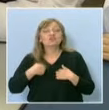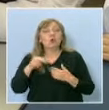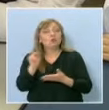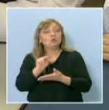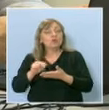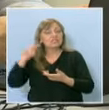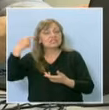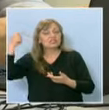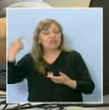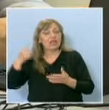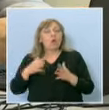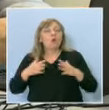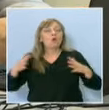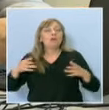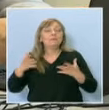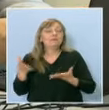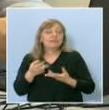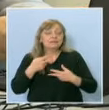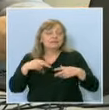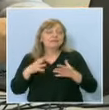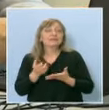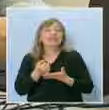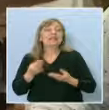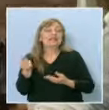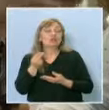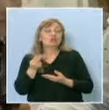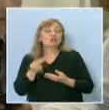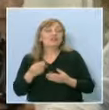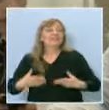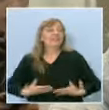подходящи цветове и форми, за да нарисуват интересно филмче.